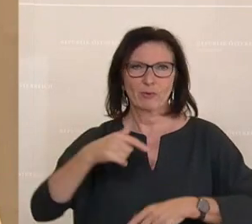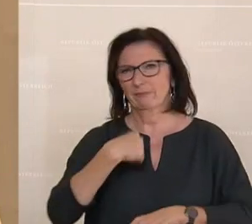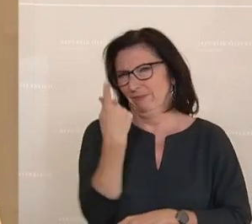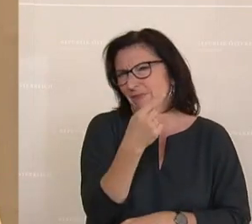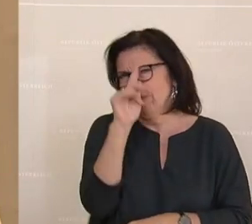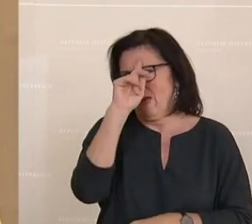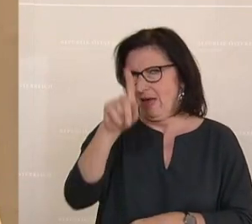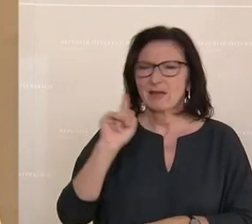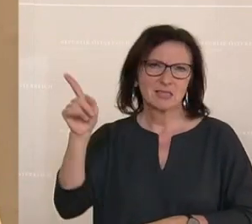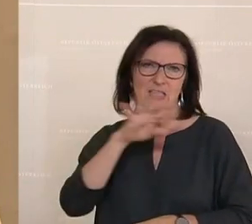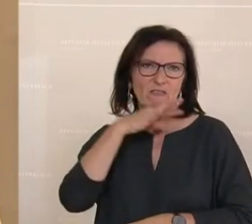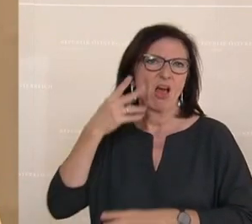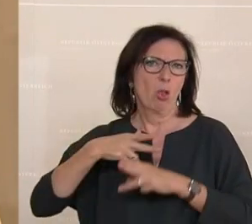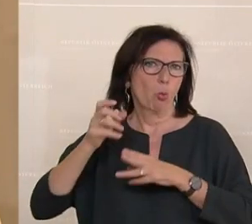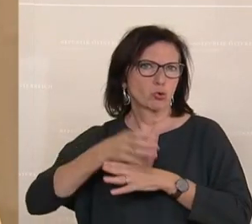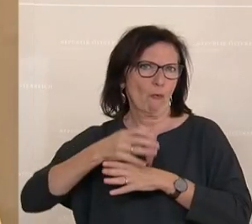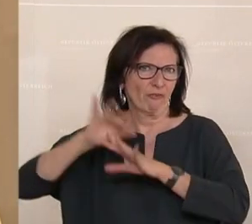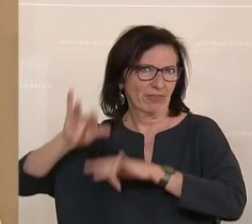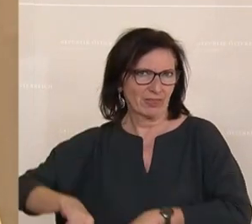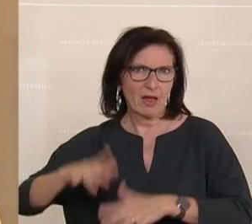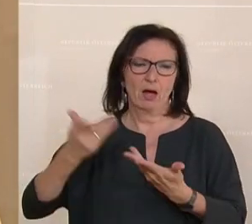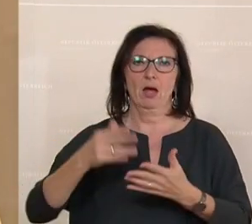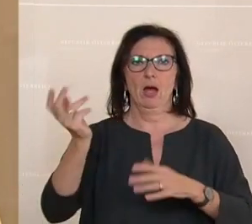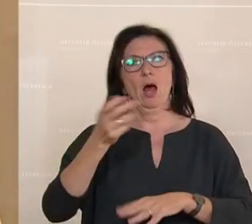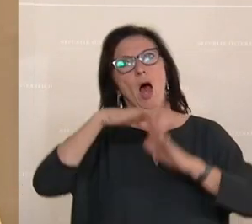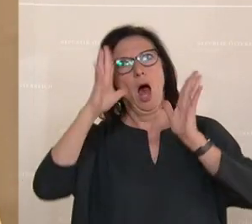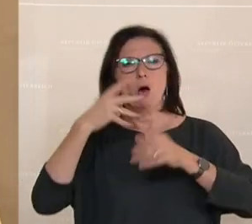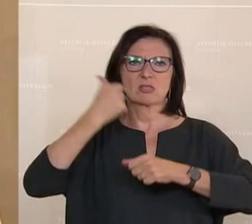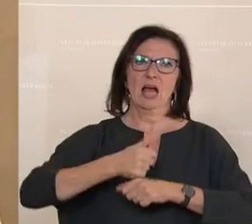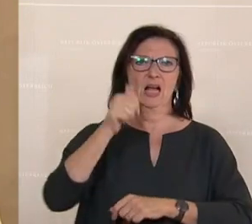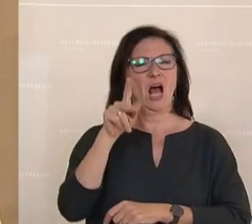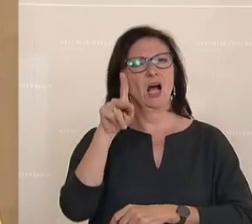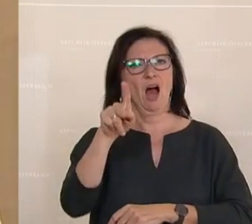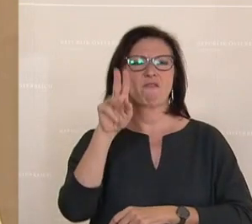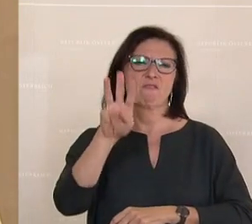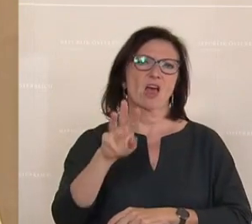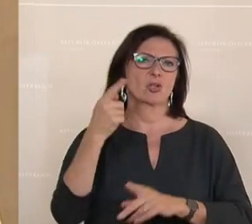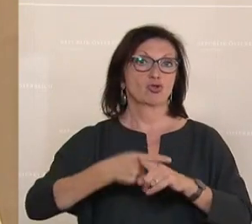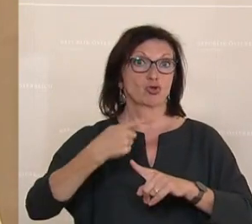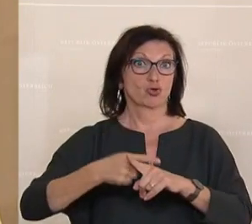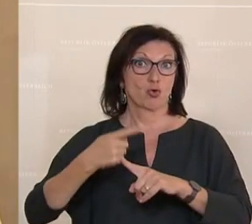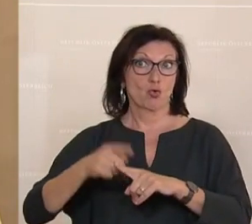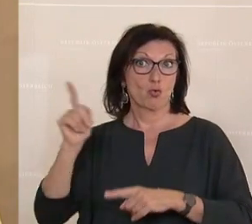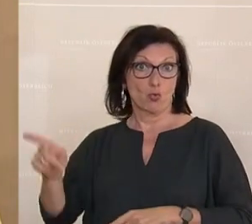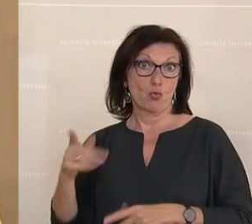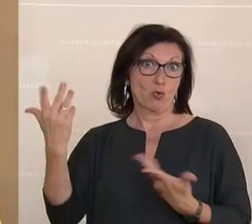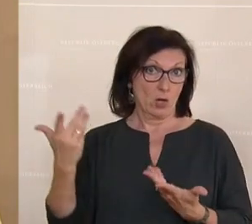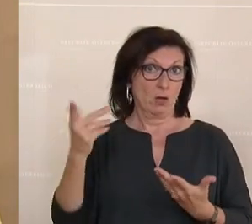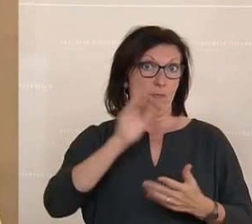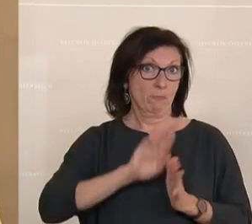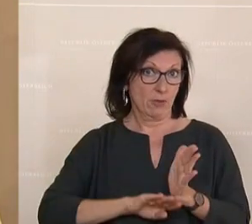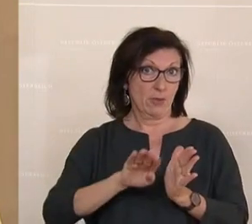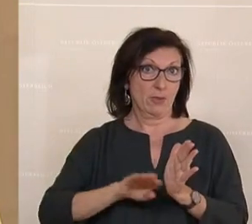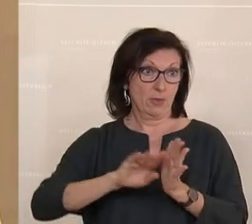rohstoffreich ist. Der Strom für den Haushalt kostet 10 Cent pro Kilowattstunde, für die Industrie 6 Cent pro Kilowattstunde, damit die